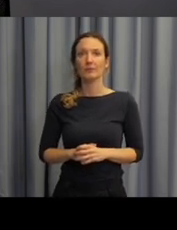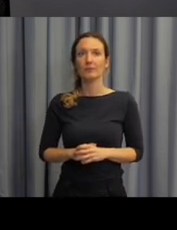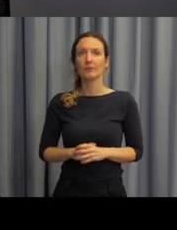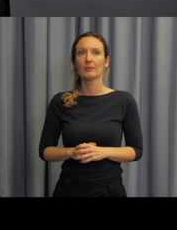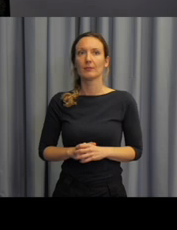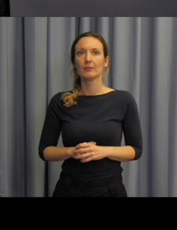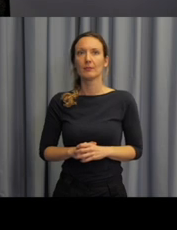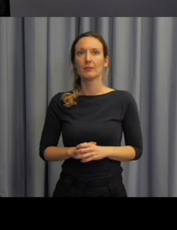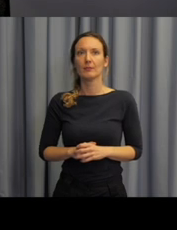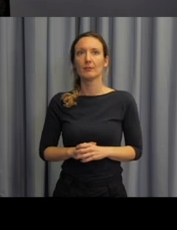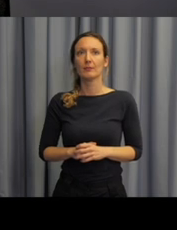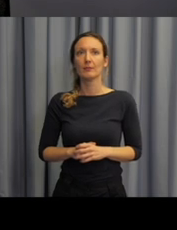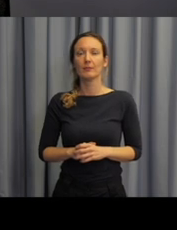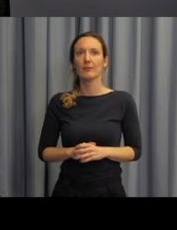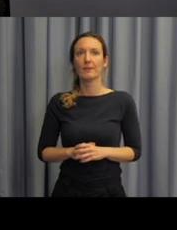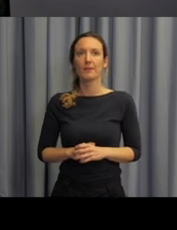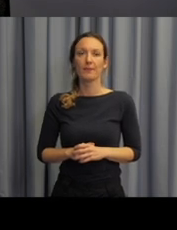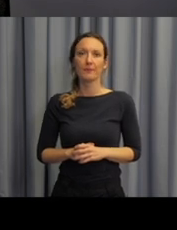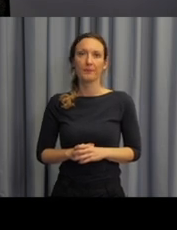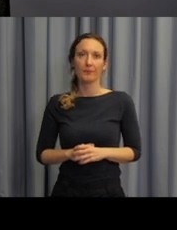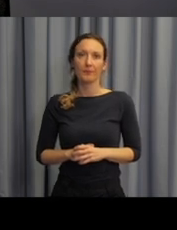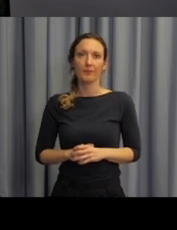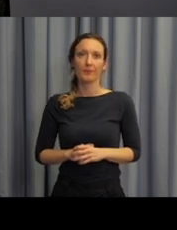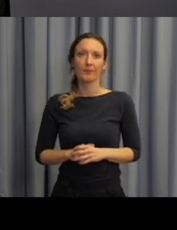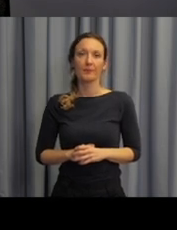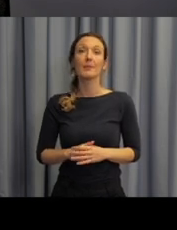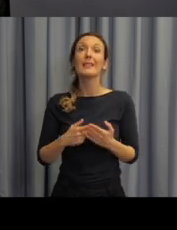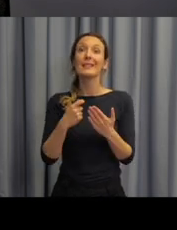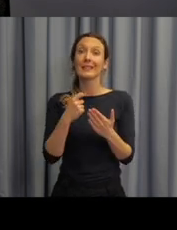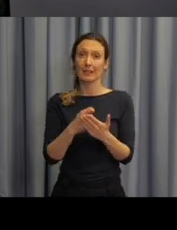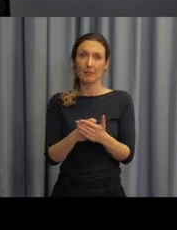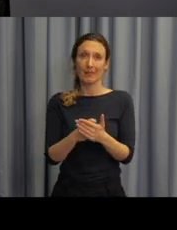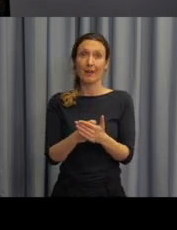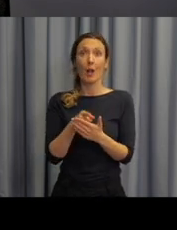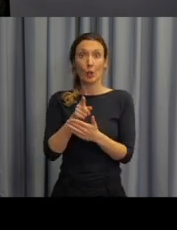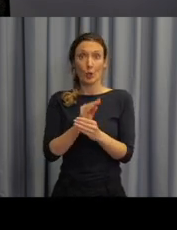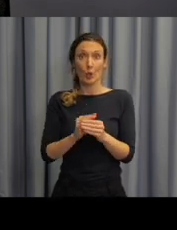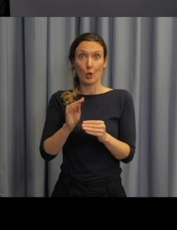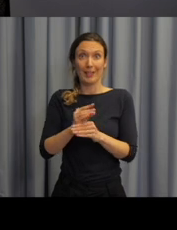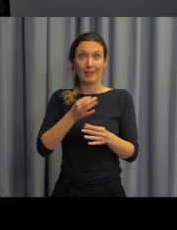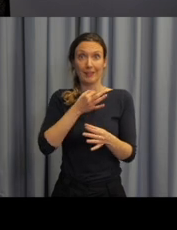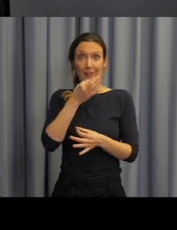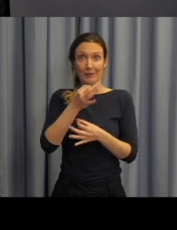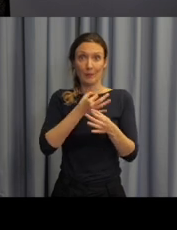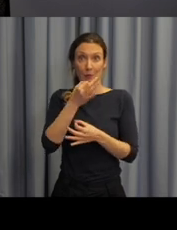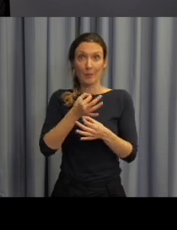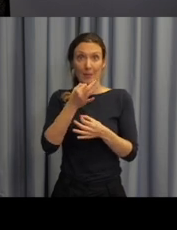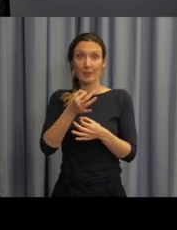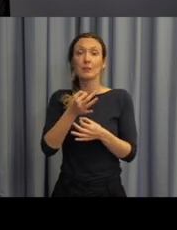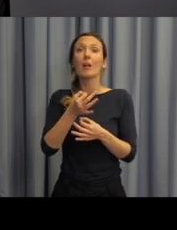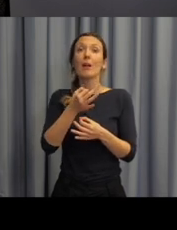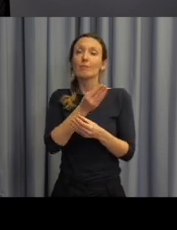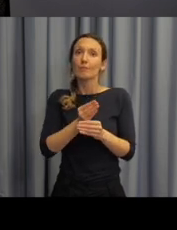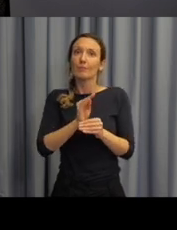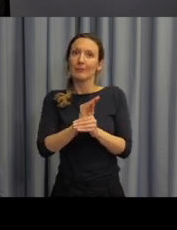navádíme žáka také ke znalostem nebo představujeme mu, že v rámci mužského rodu